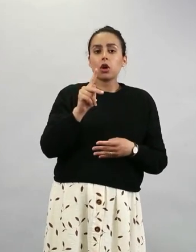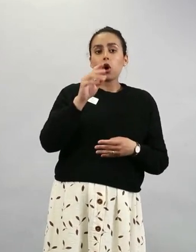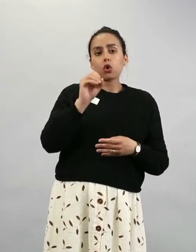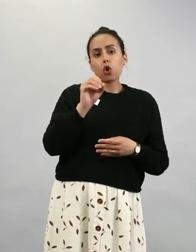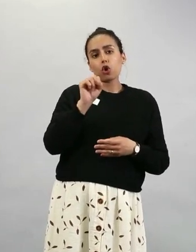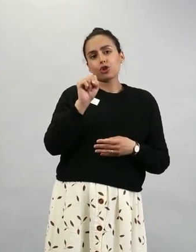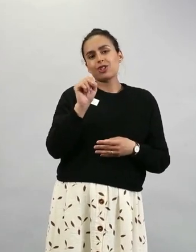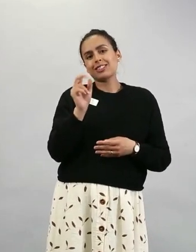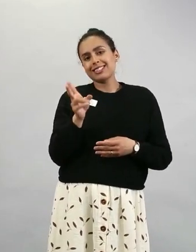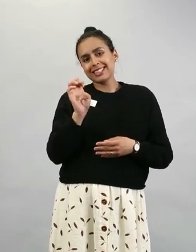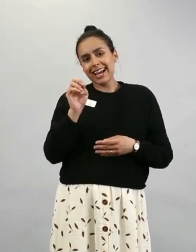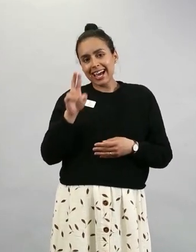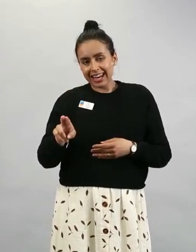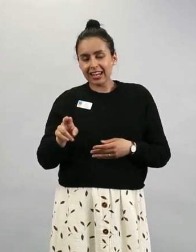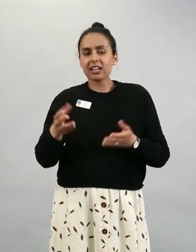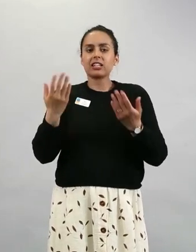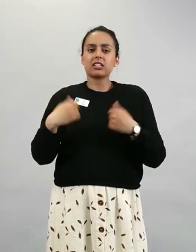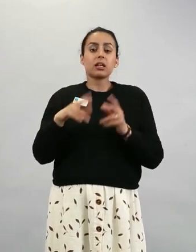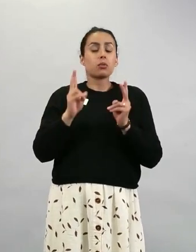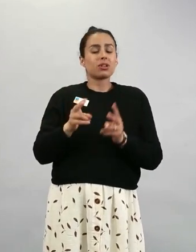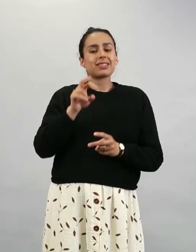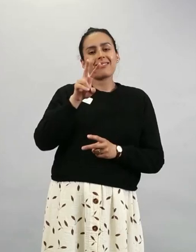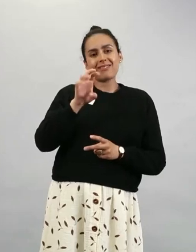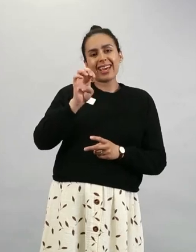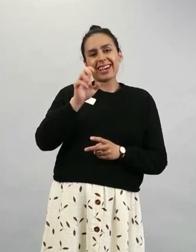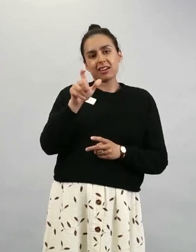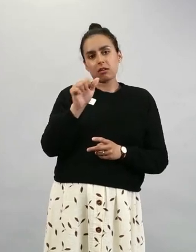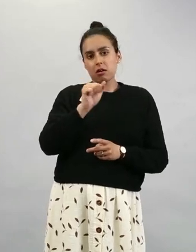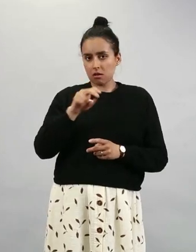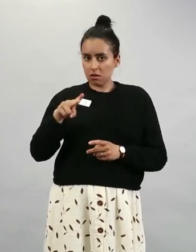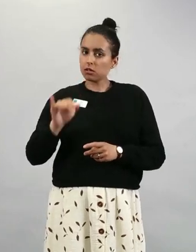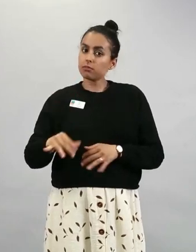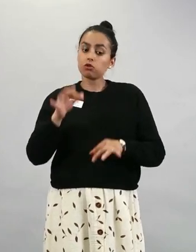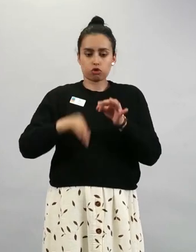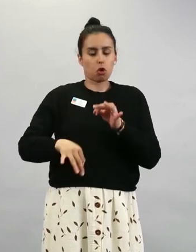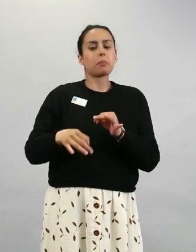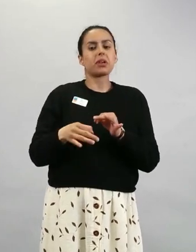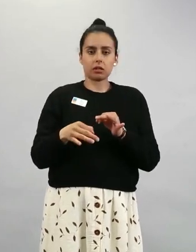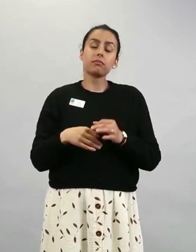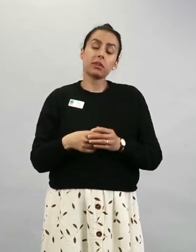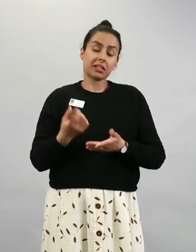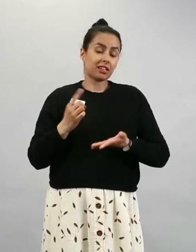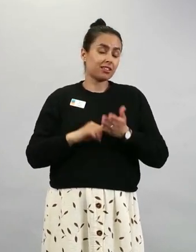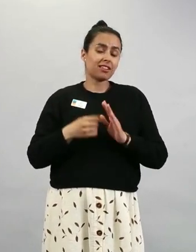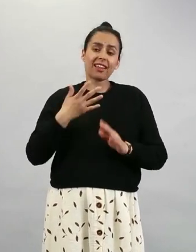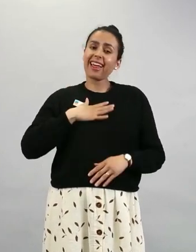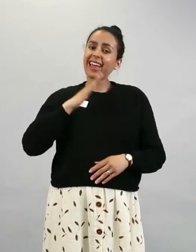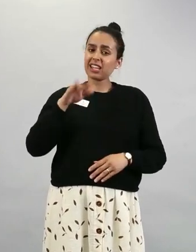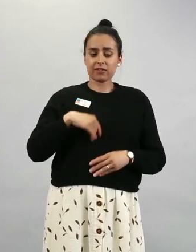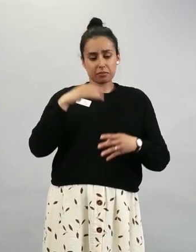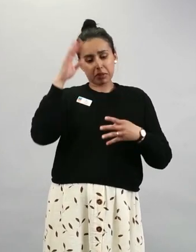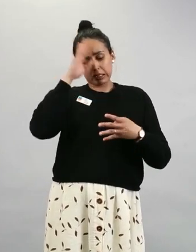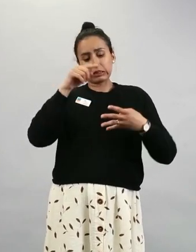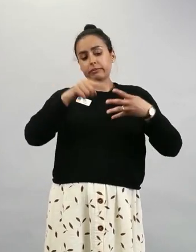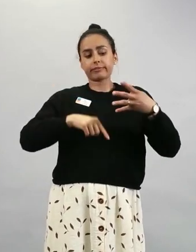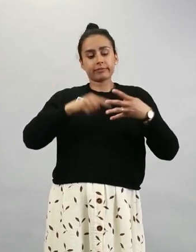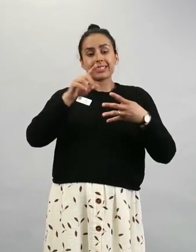vegaaneille. Eli sitä kautta ei tarvitse miettiä, mikä näistä sopisi. Kaikki ovat yhtä hyviä.